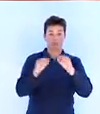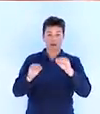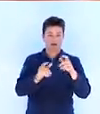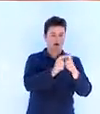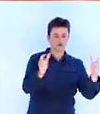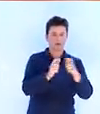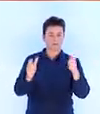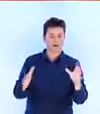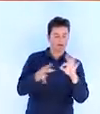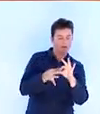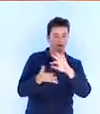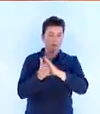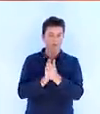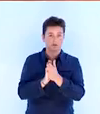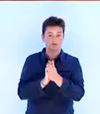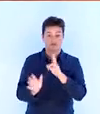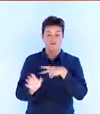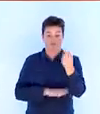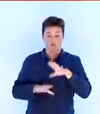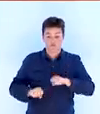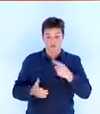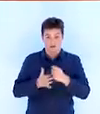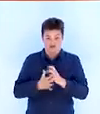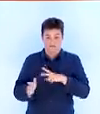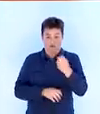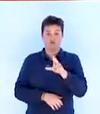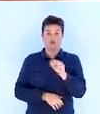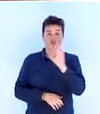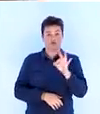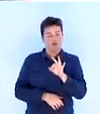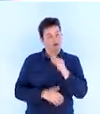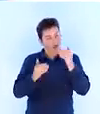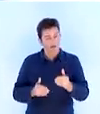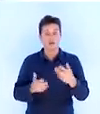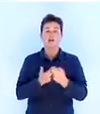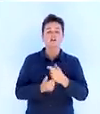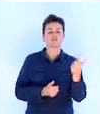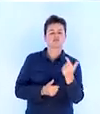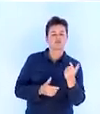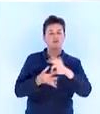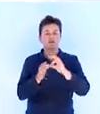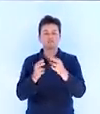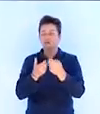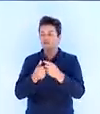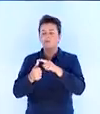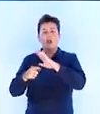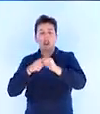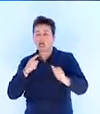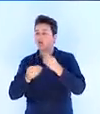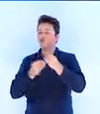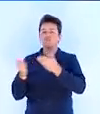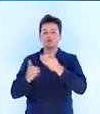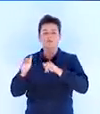lutterai enfin férocement contre les ententes, parce qu'elles captent 30% du pouvoir d'achat des Français. En temps de freduleuse sur le lait, les endives, la